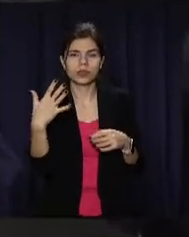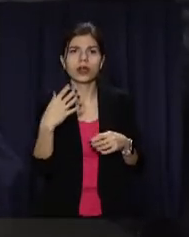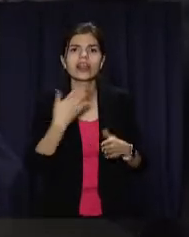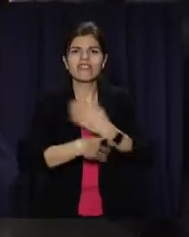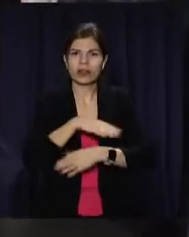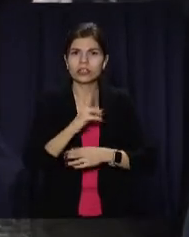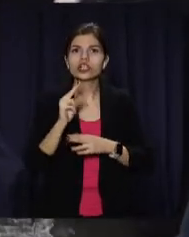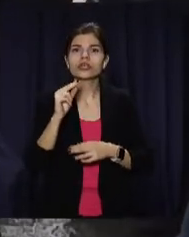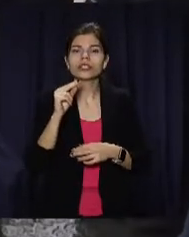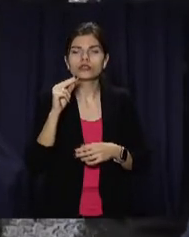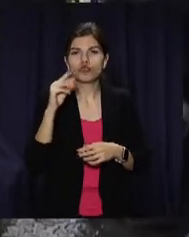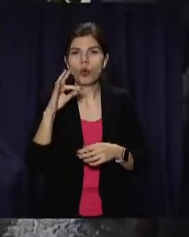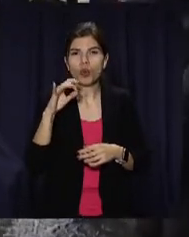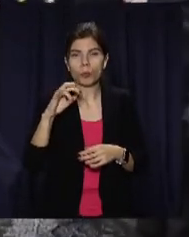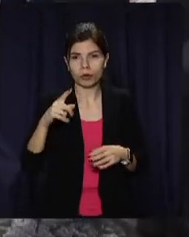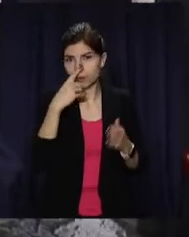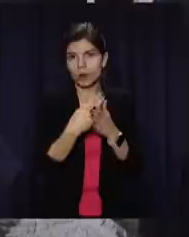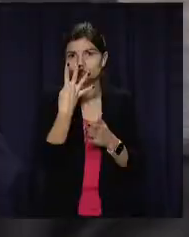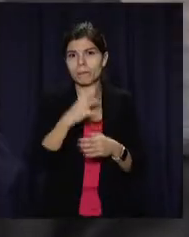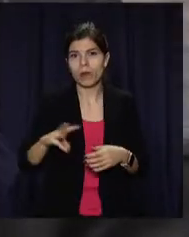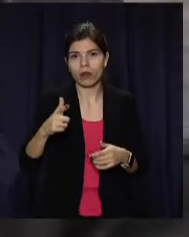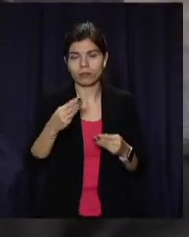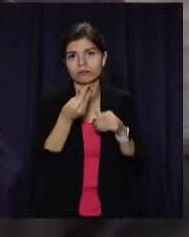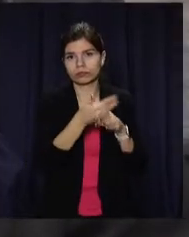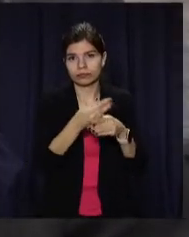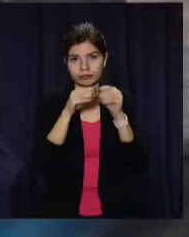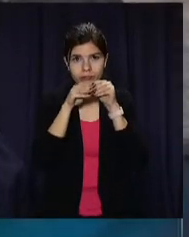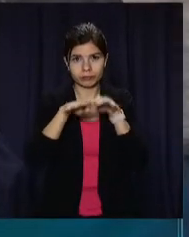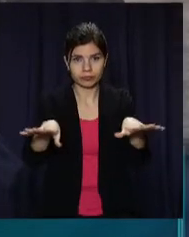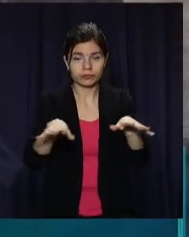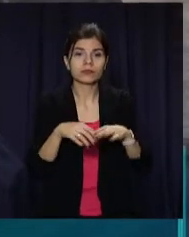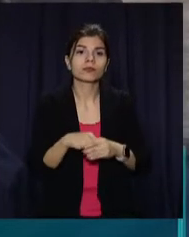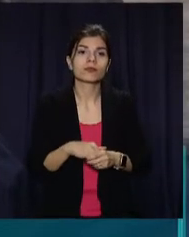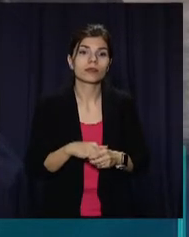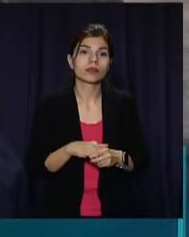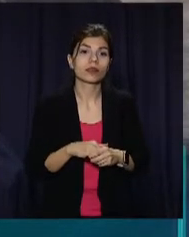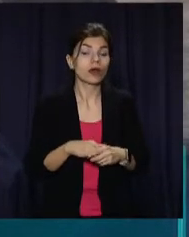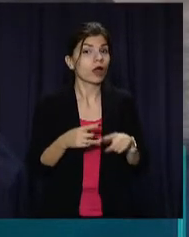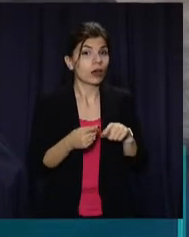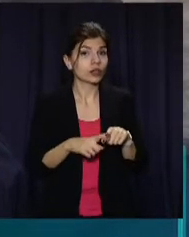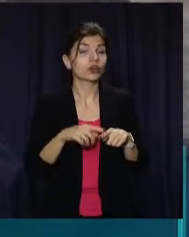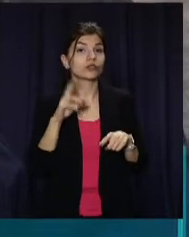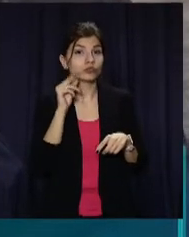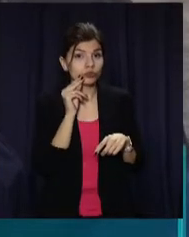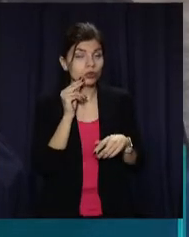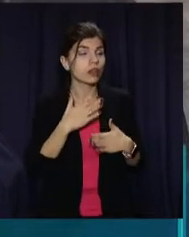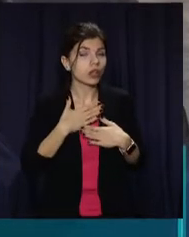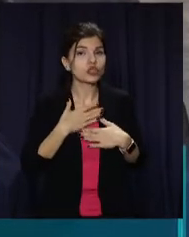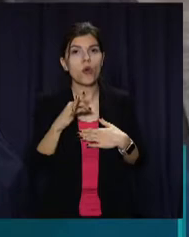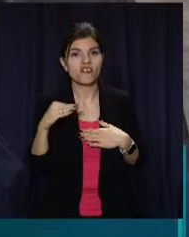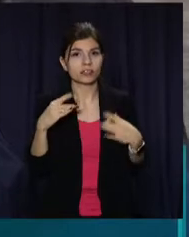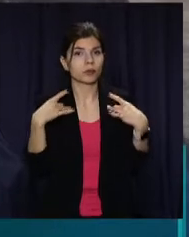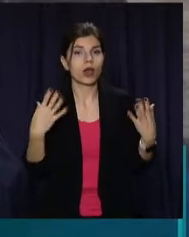-чорнобильців виділили майже 4 мільйони гривень. 14 декабря – це наш офіційний праздник,